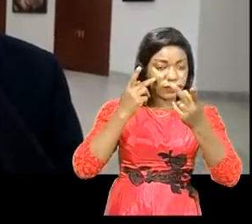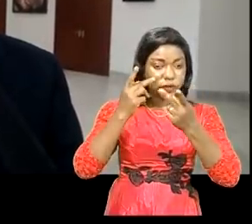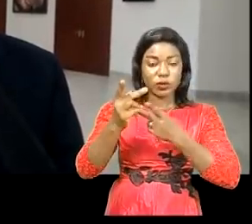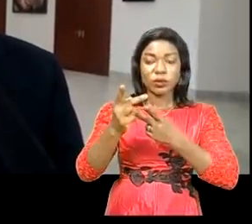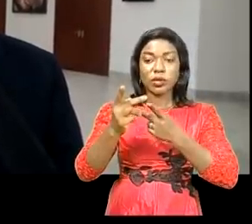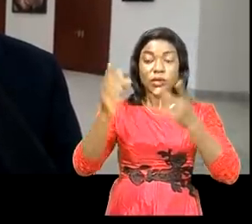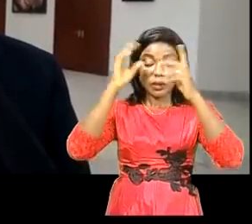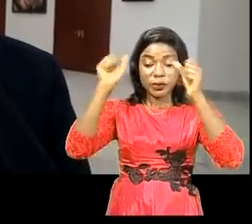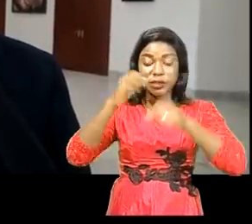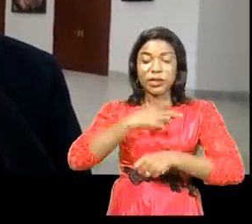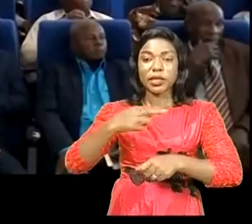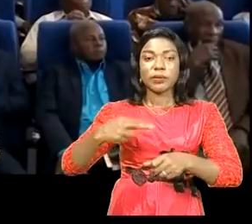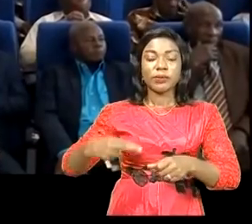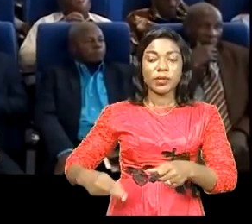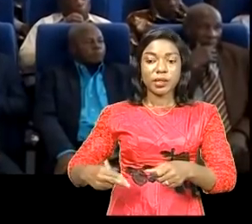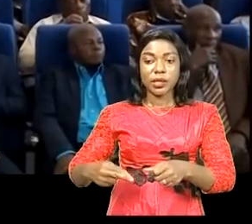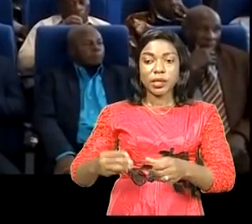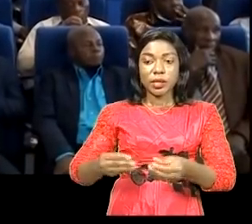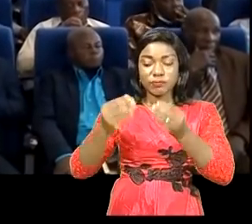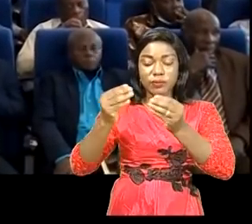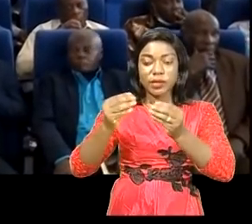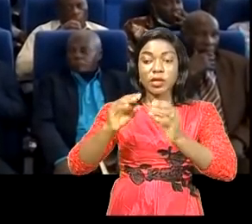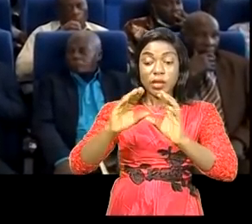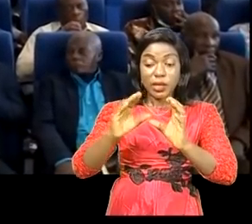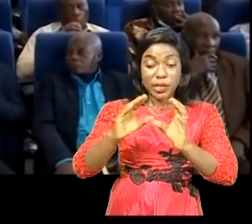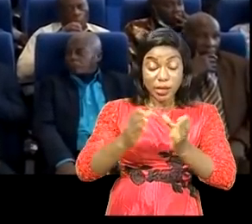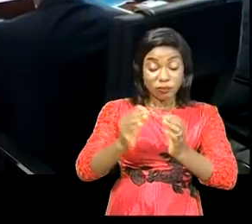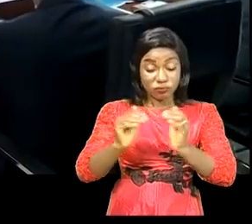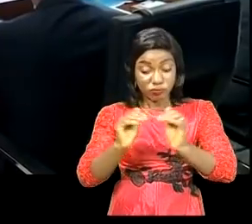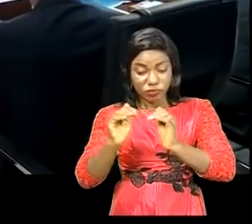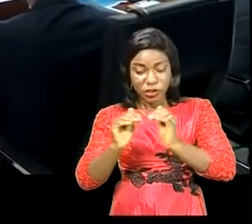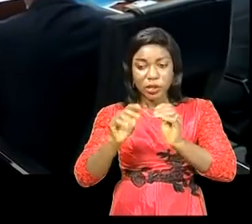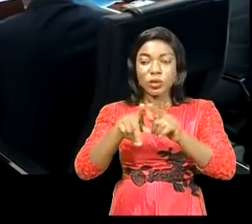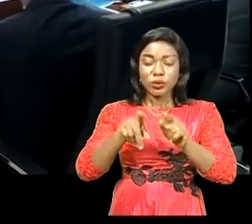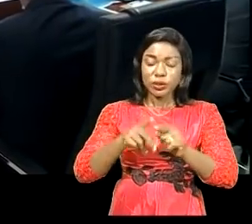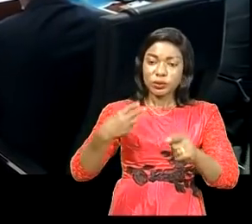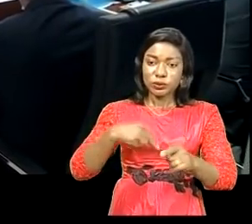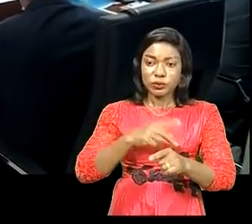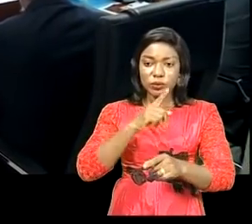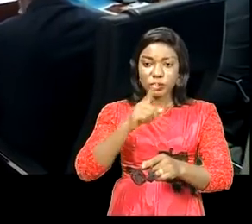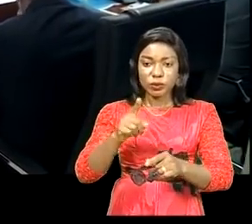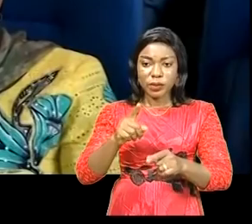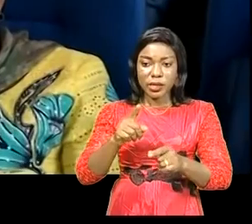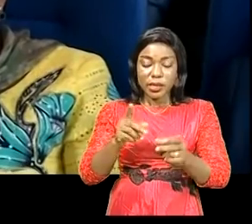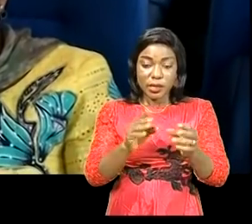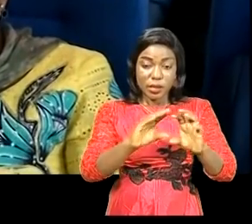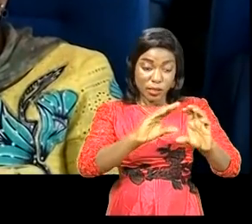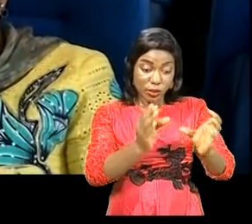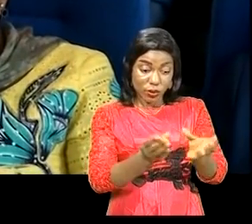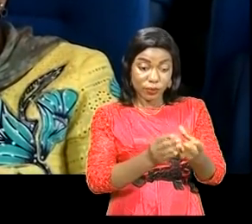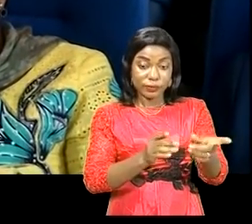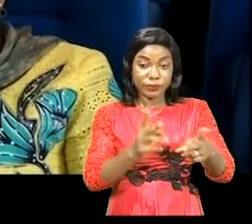du président de la République, de la classe moyenne sur l'entrepreneuriat. Donc nous sommes une structure qui gère